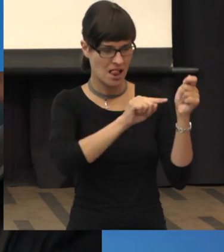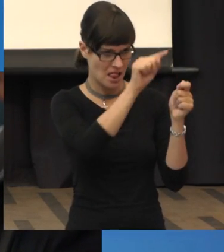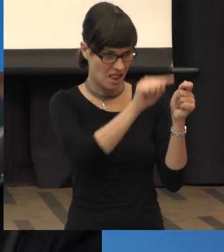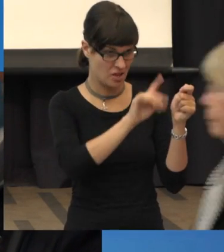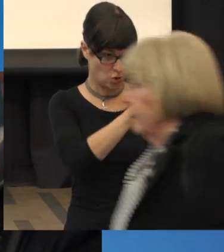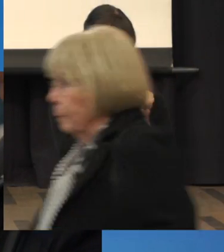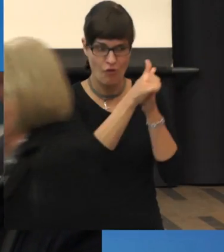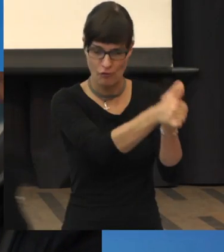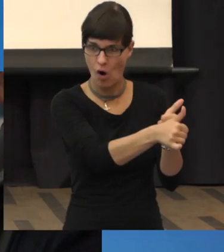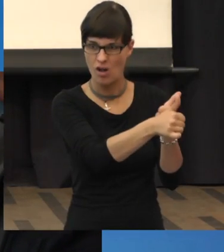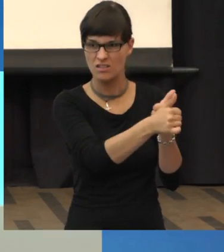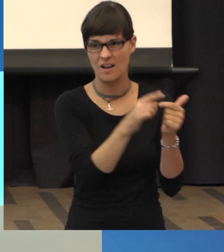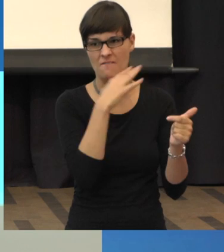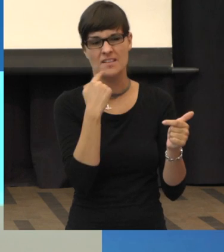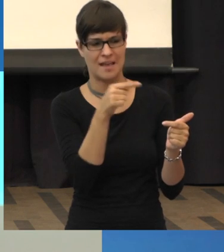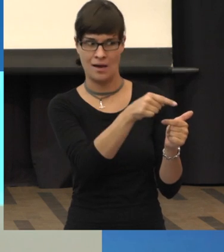etwas reduzieren kann.